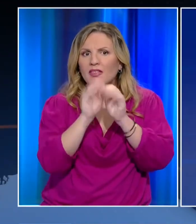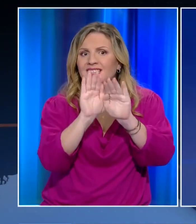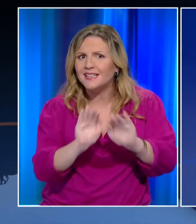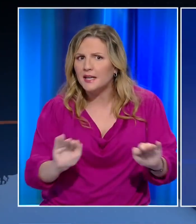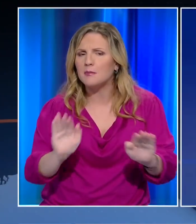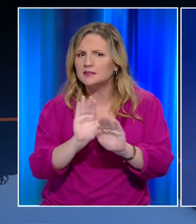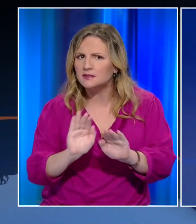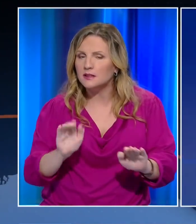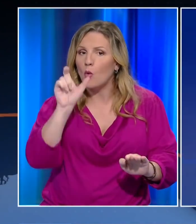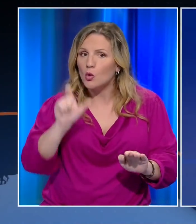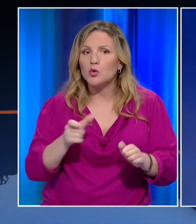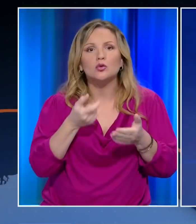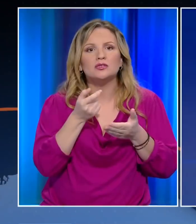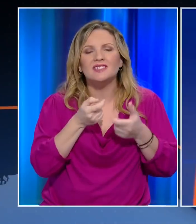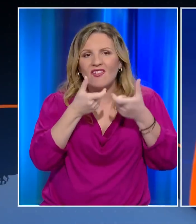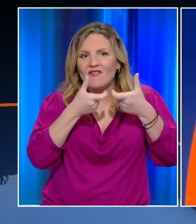Υπότιτλοι